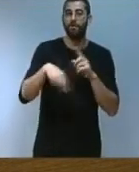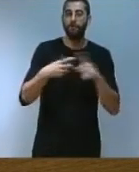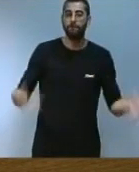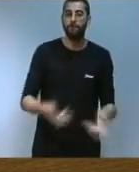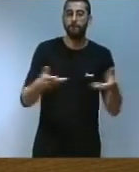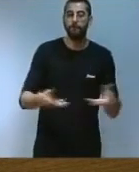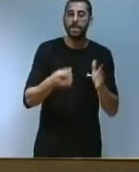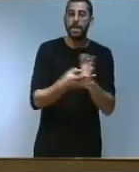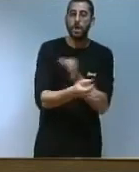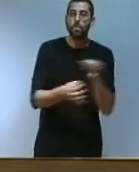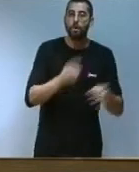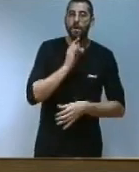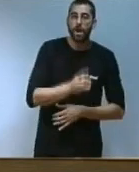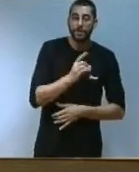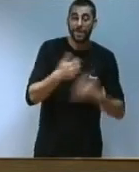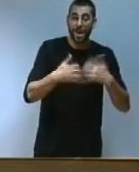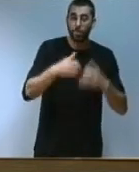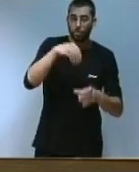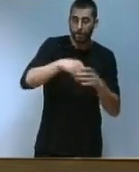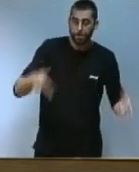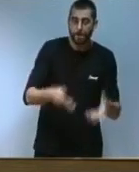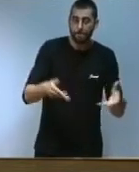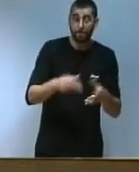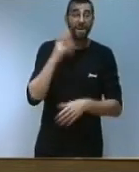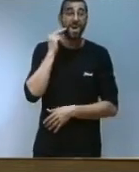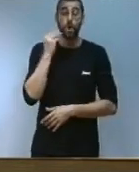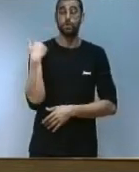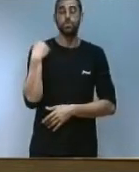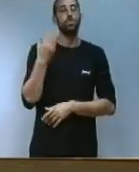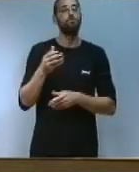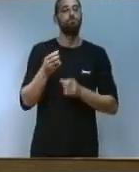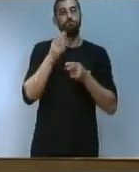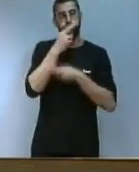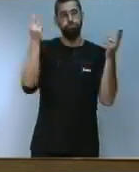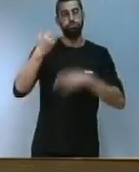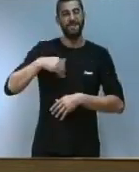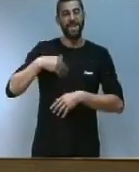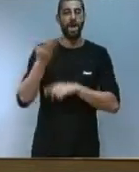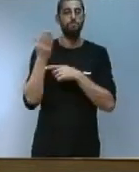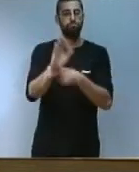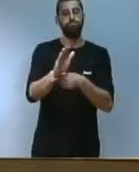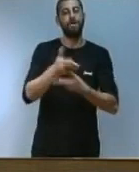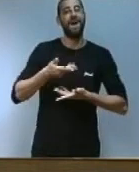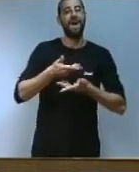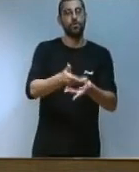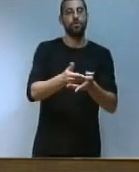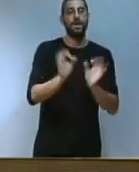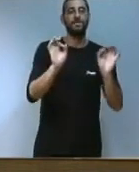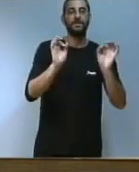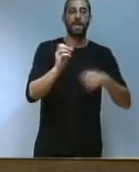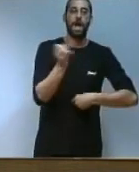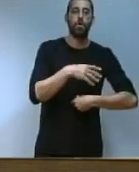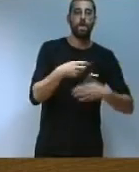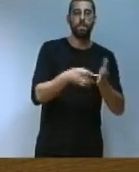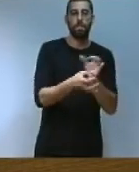energètica en la indústria. Dir-los que en agost ja es van publicar ajudes de suport a les actuacions d'estalvi i eficiència energètica per